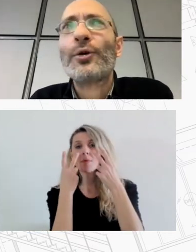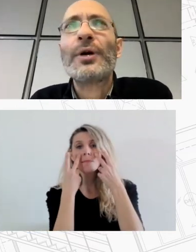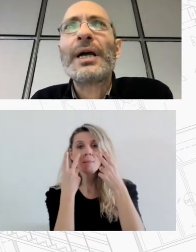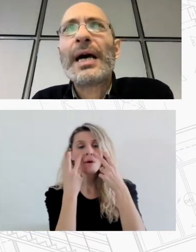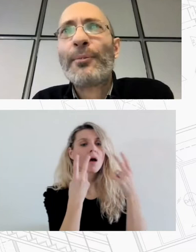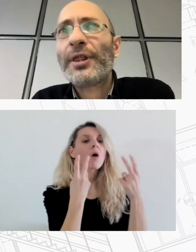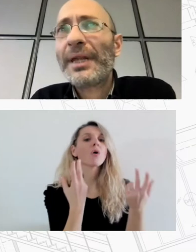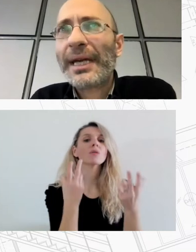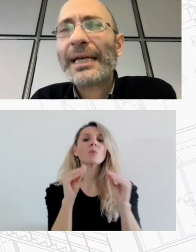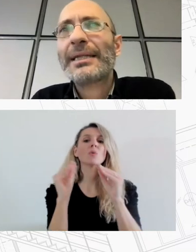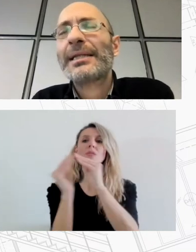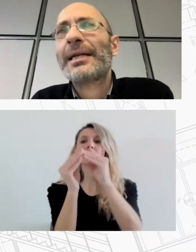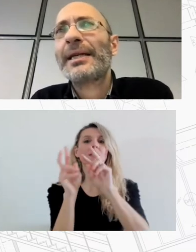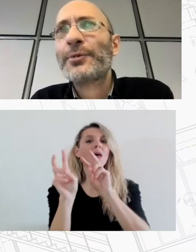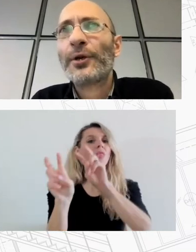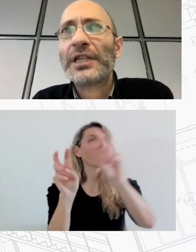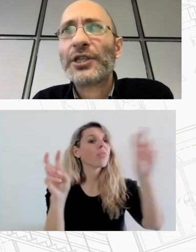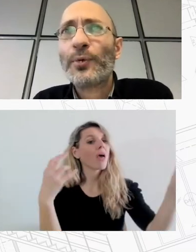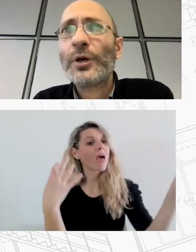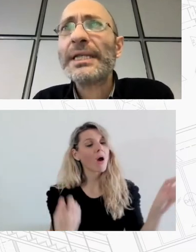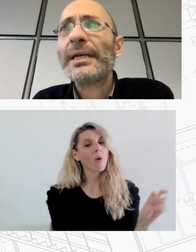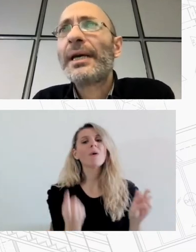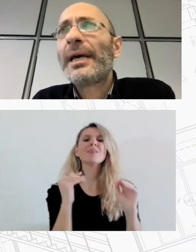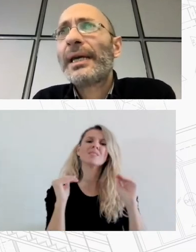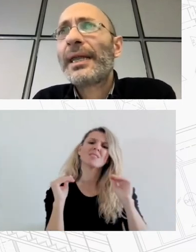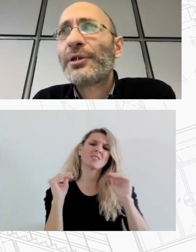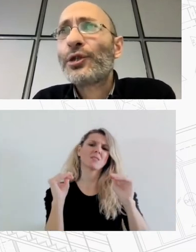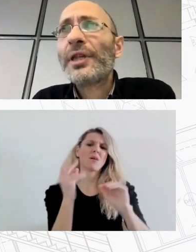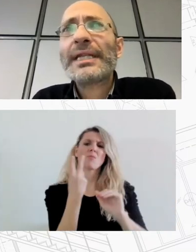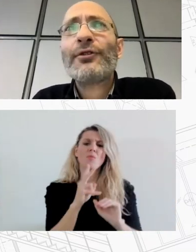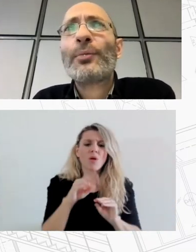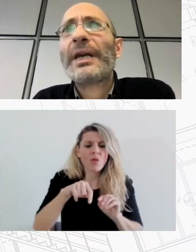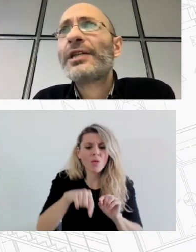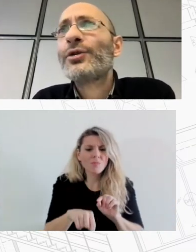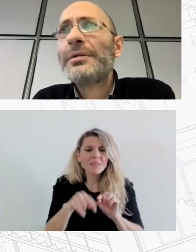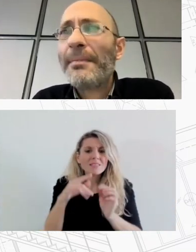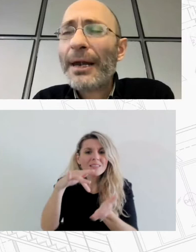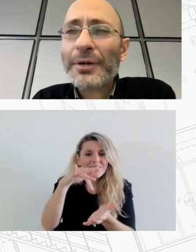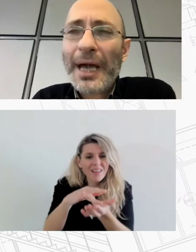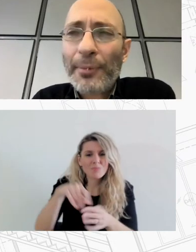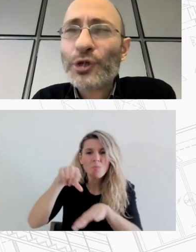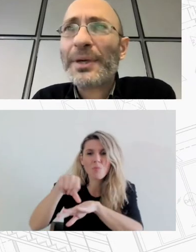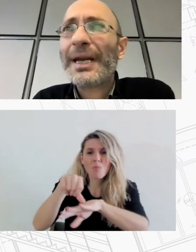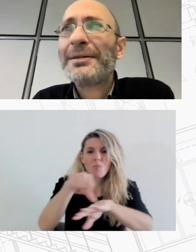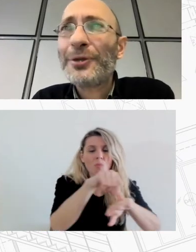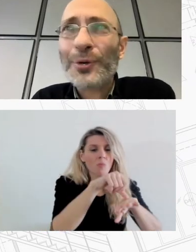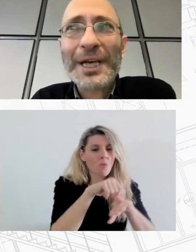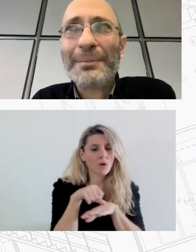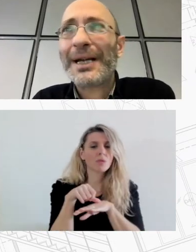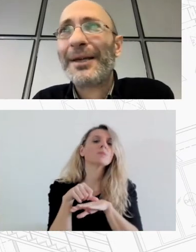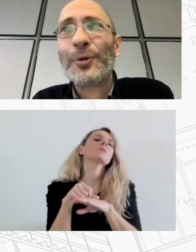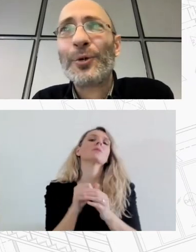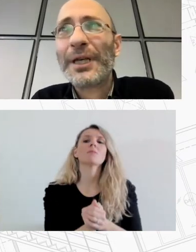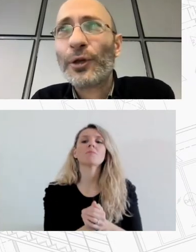στεγαστικό απόθεμα ειδικά στις κεντρικές περιοχές της πόλης και διαπιστώθηκε σε αυτό το πλαίσιο μάλλον απρόσμενα δεν το